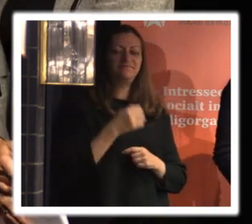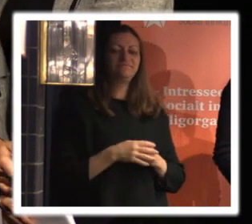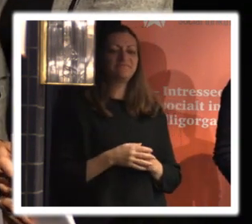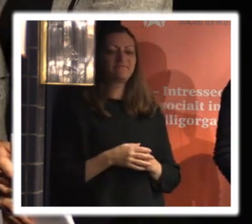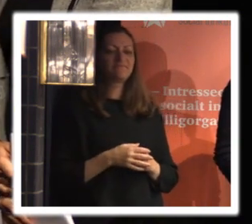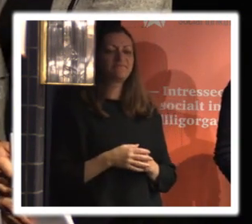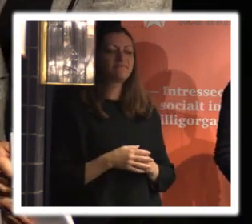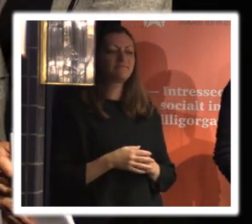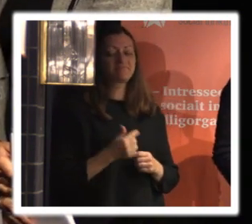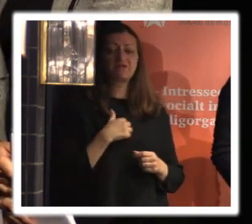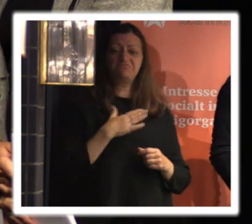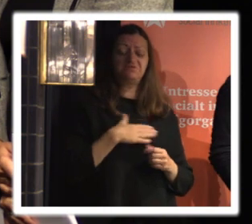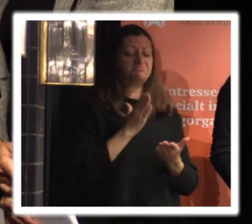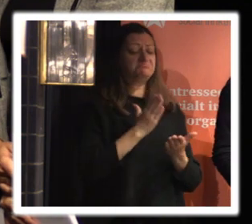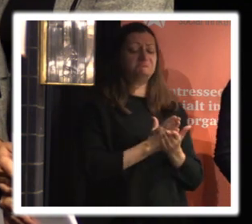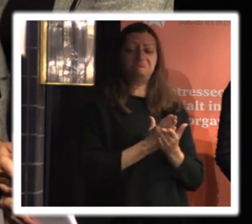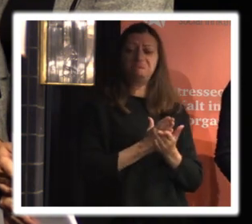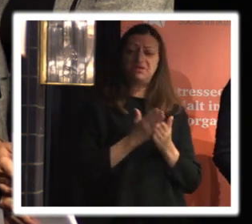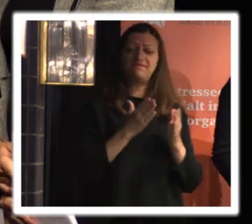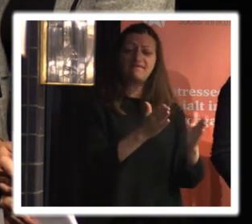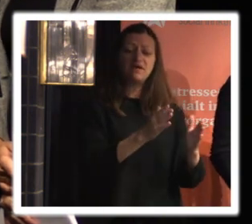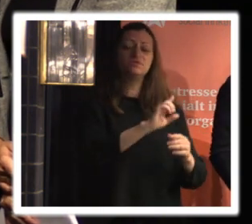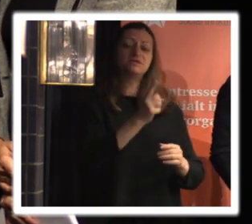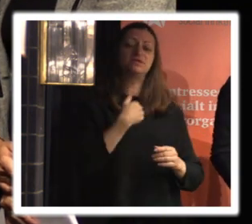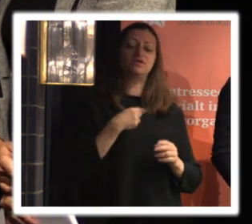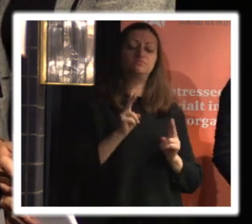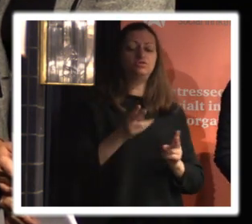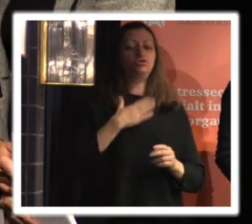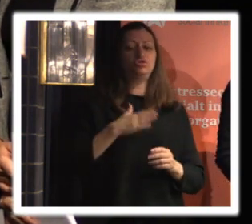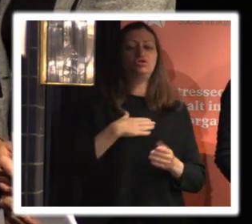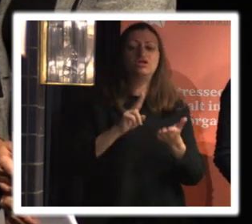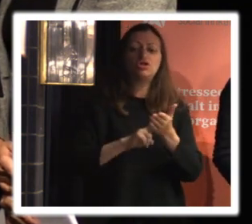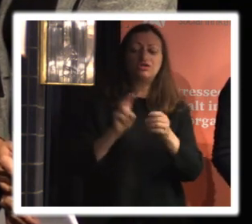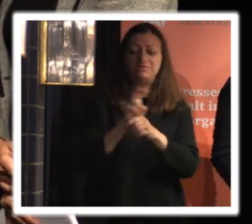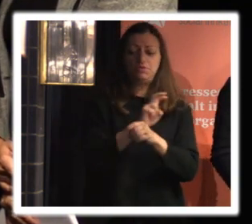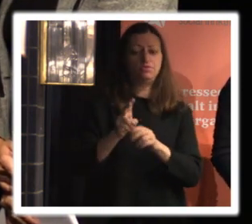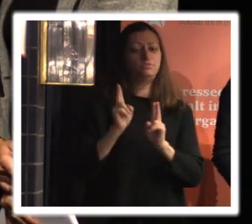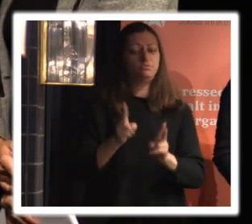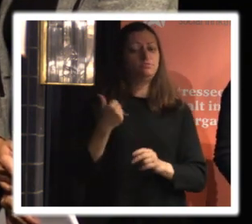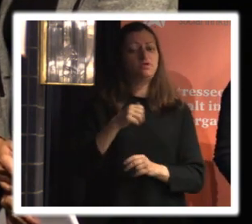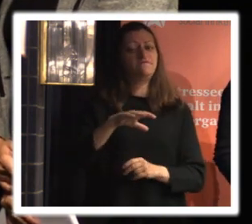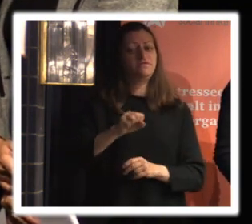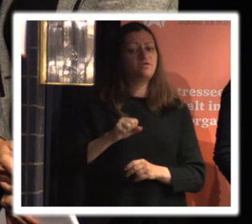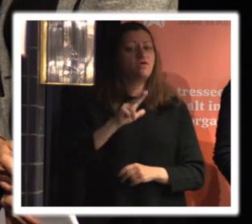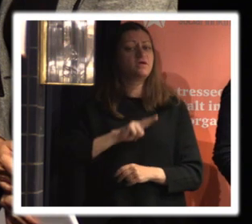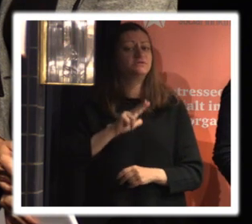rätt rätt steg att ta sen tycker jag att datainspektionen också ska ta sitt ansvar för